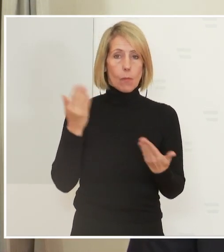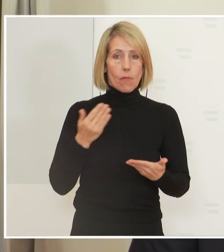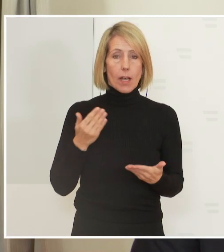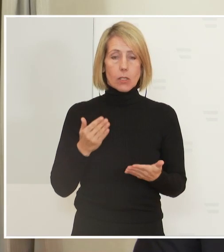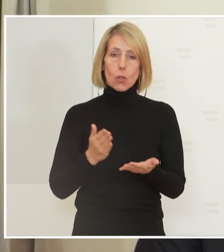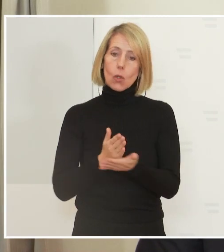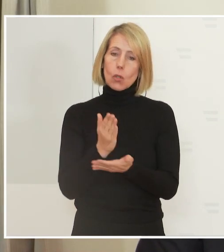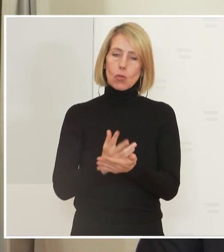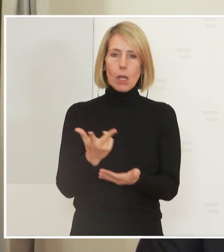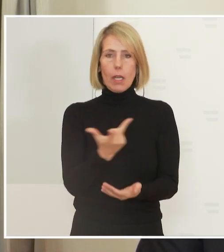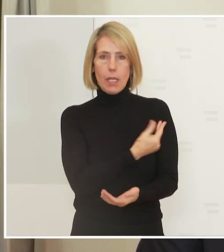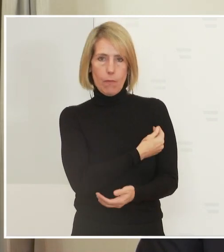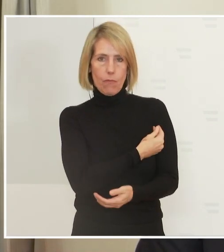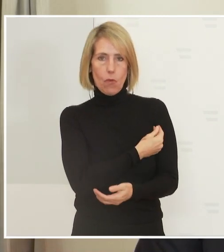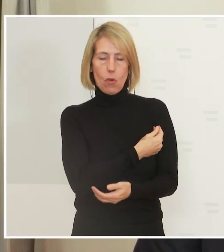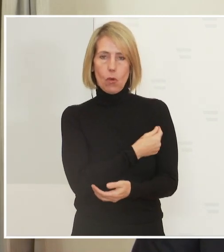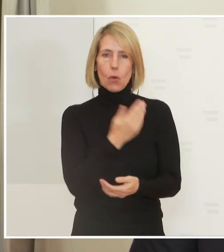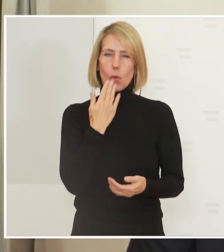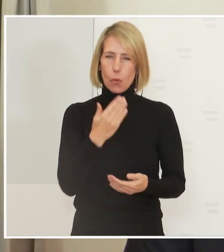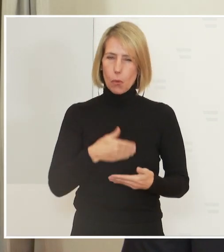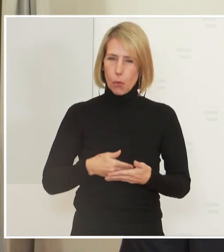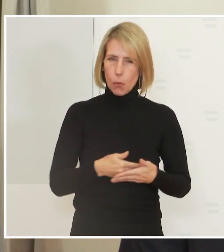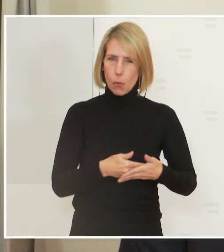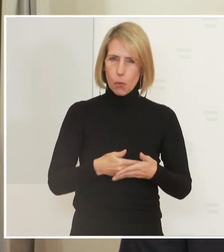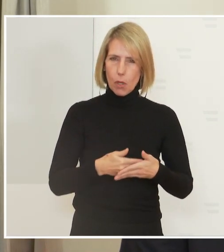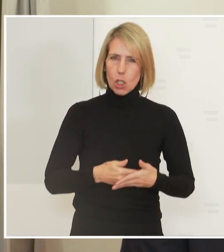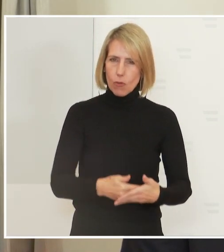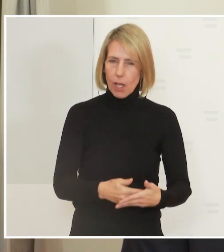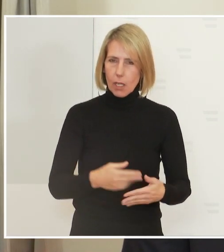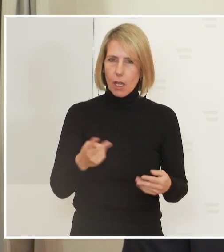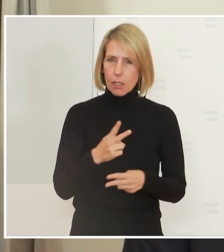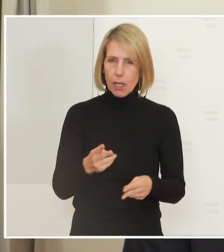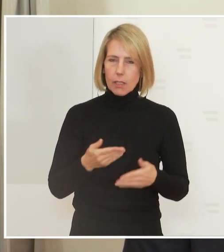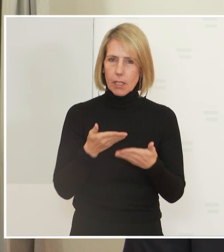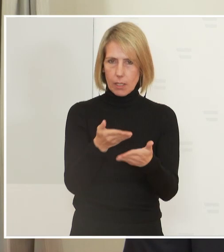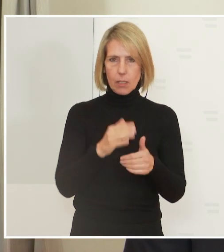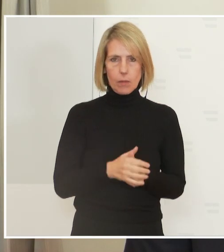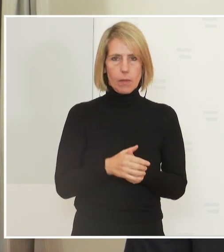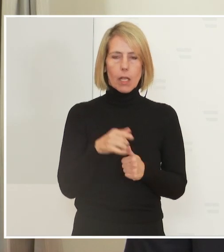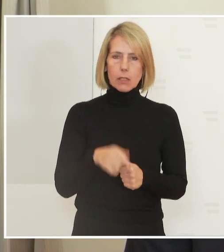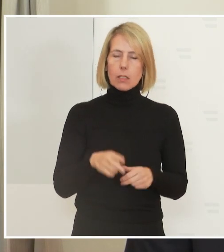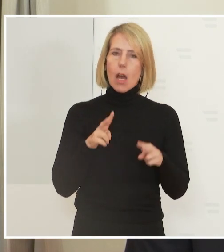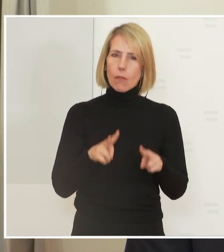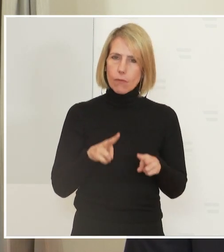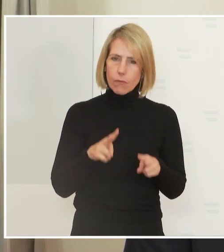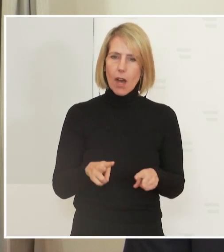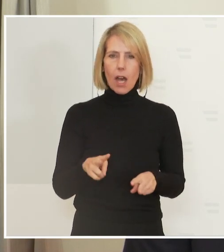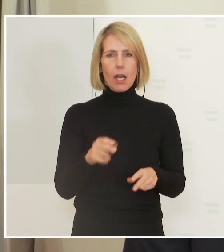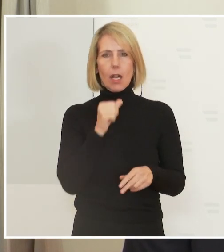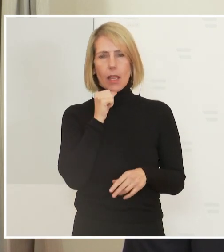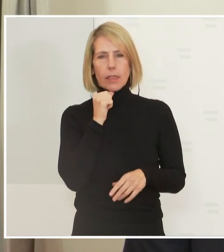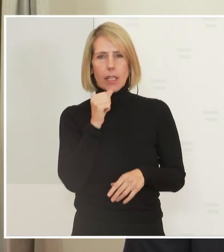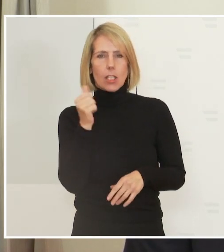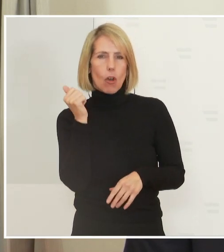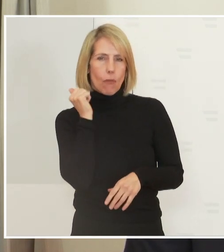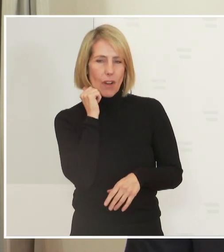durch diese Impfung Unfruchtbarkeit induziert wird. Das ist eindeutig nicht falsch. Man kann es aber